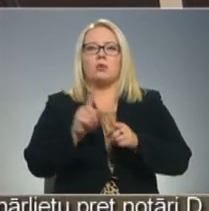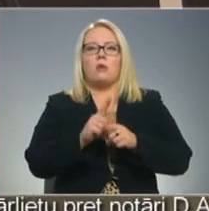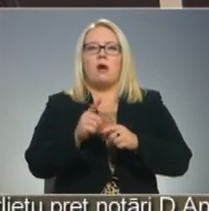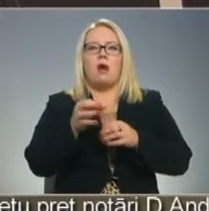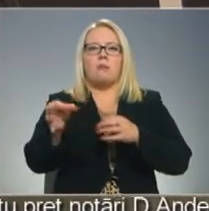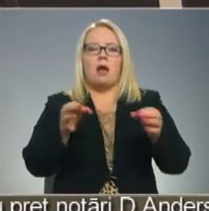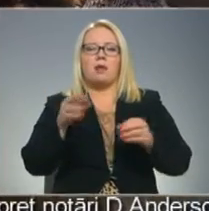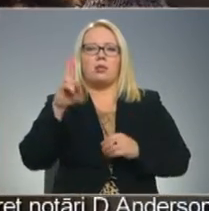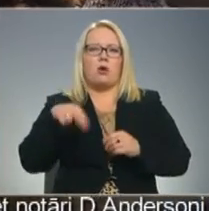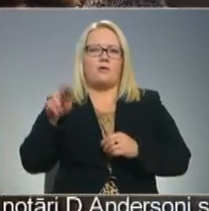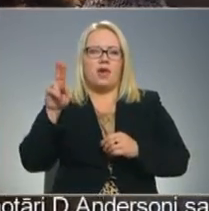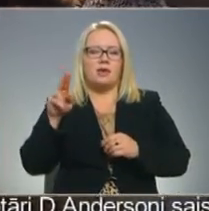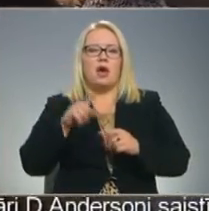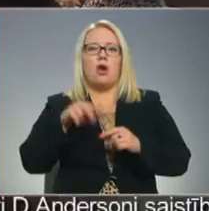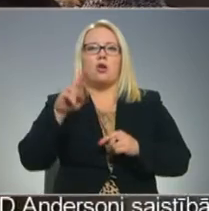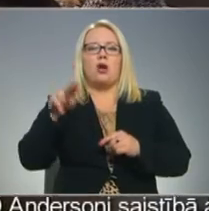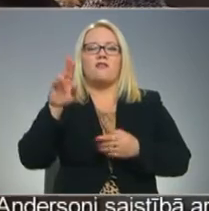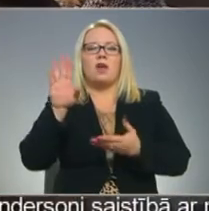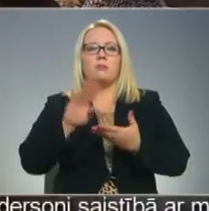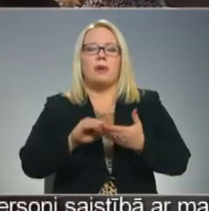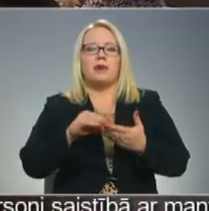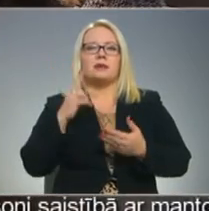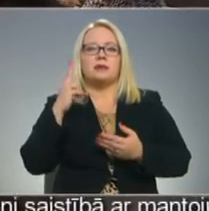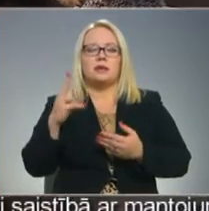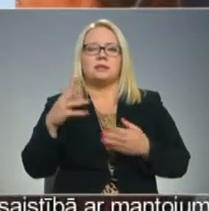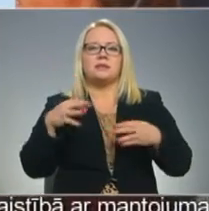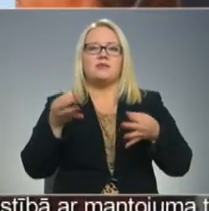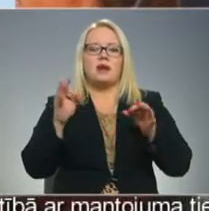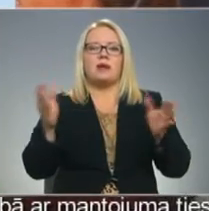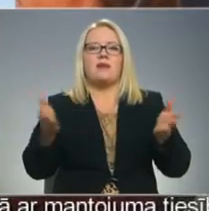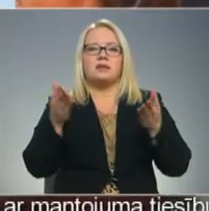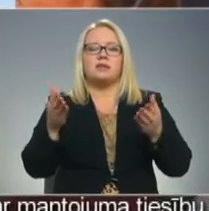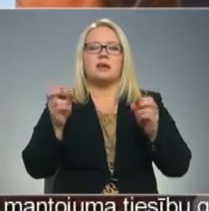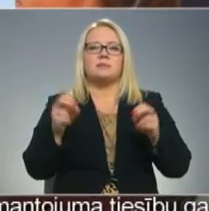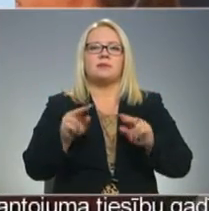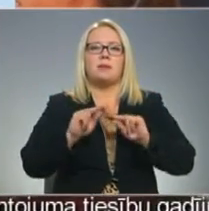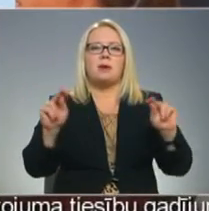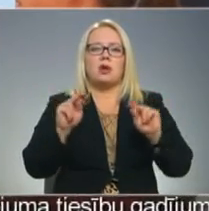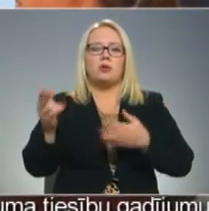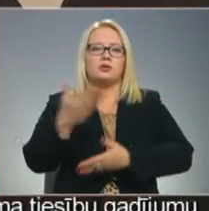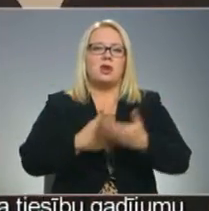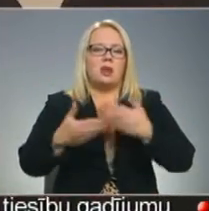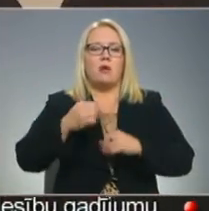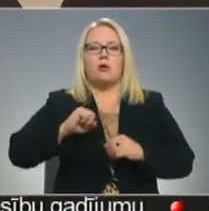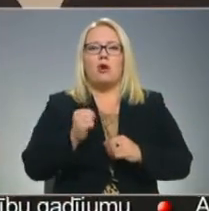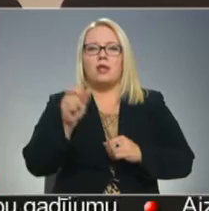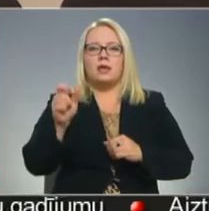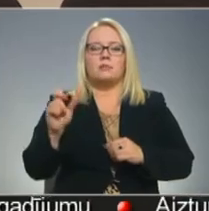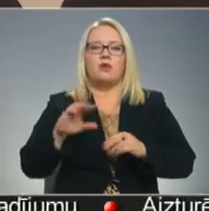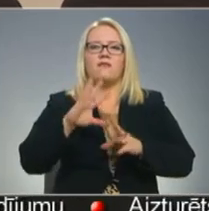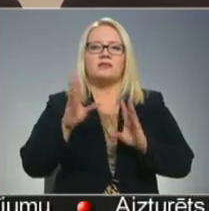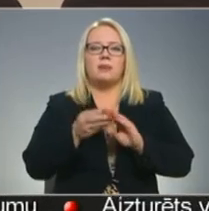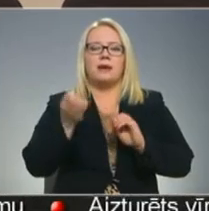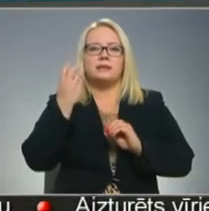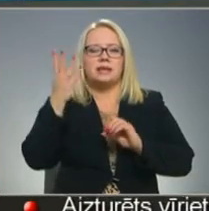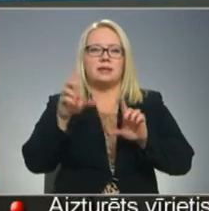apgabala Norvēģijā. Norvēģi pieredze liecina, ka svarīgi ir veicināt speciālo pedagogu sadarbību ar kolēģiem no vispārējās izglītības